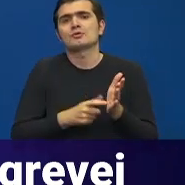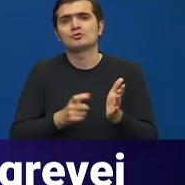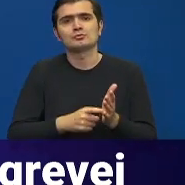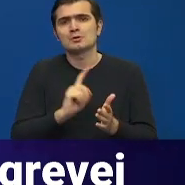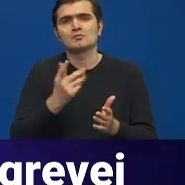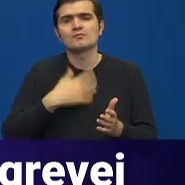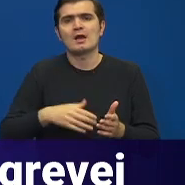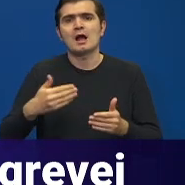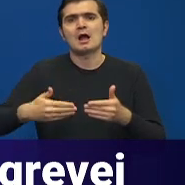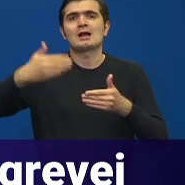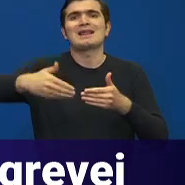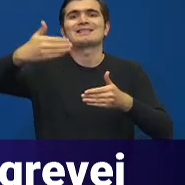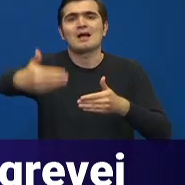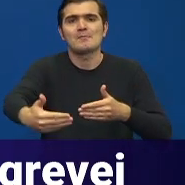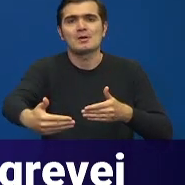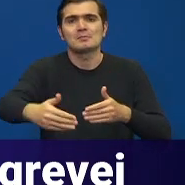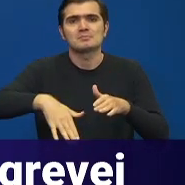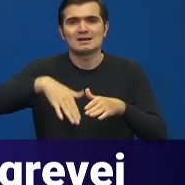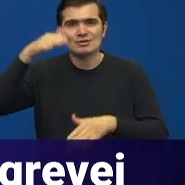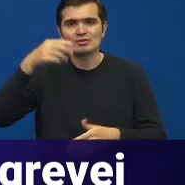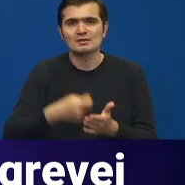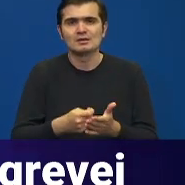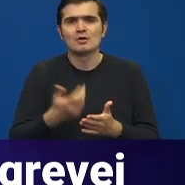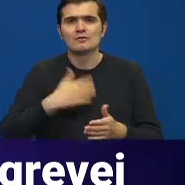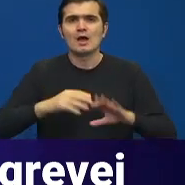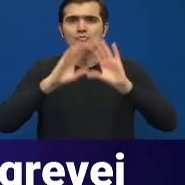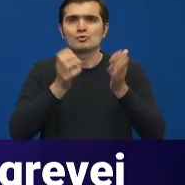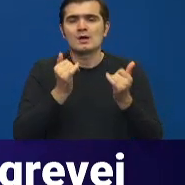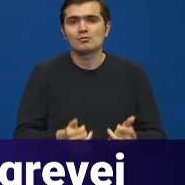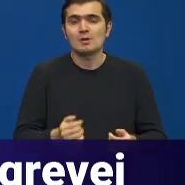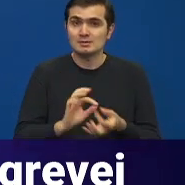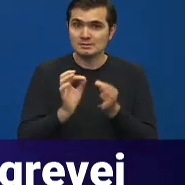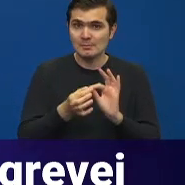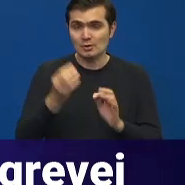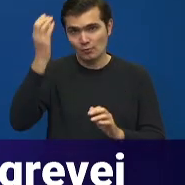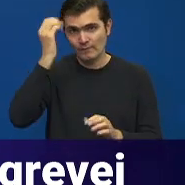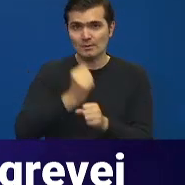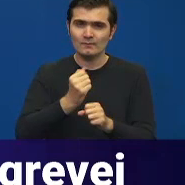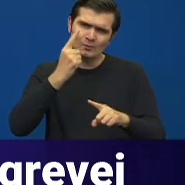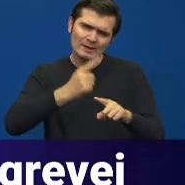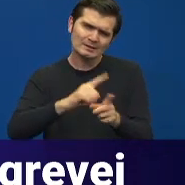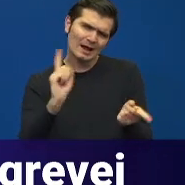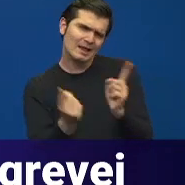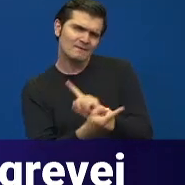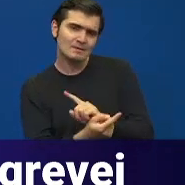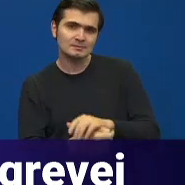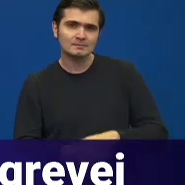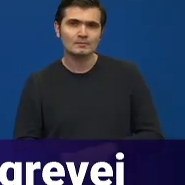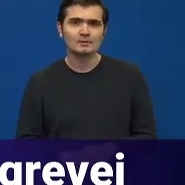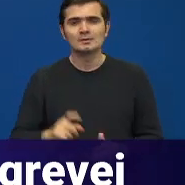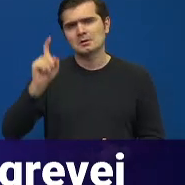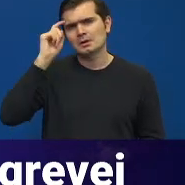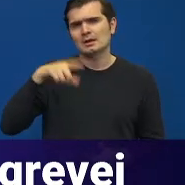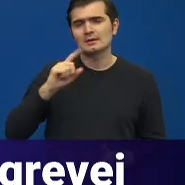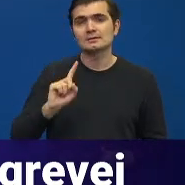actor matric și să nu fie în etape această creștere, nu e exact invers, a făcut Guvernul României? Este, cred, pentru prima dată